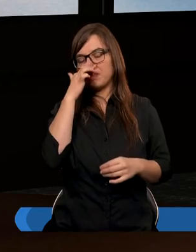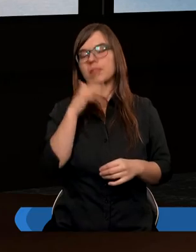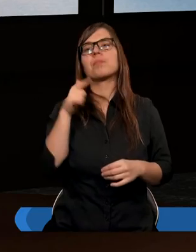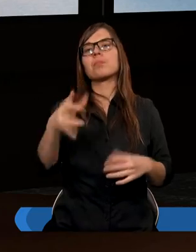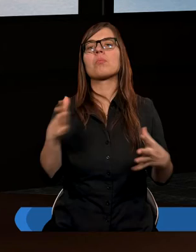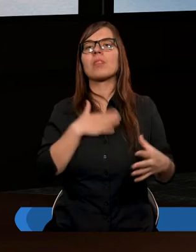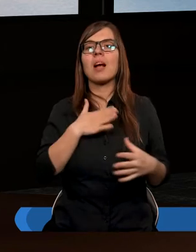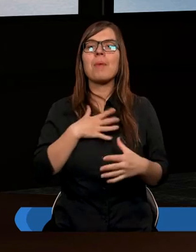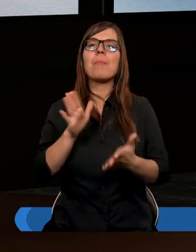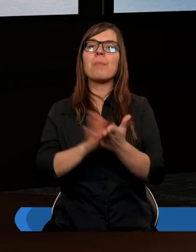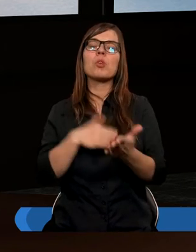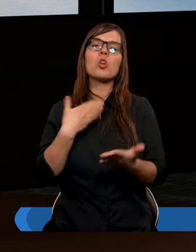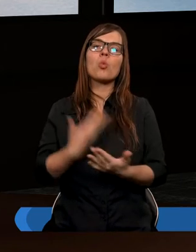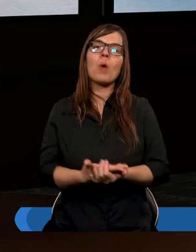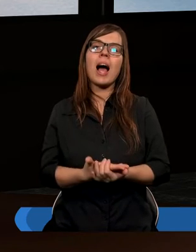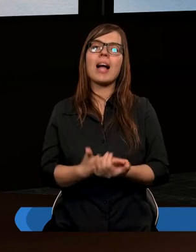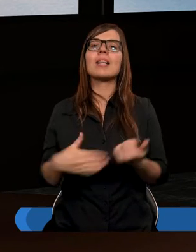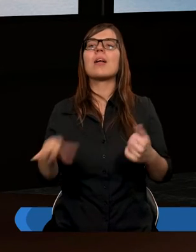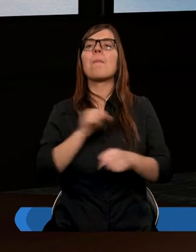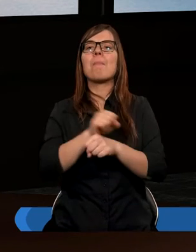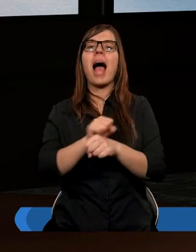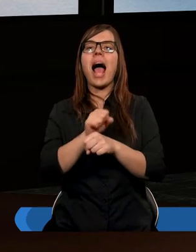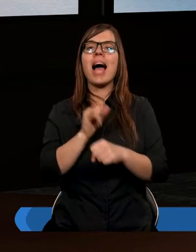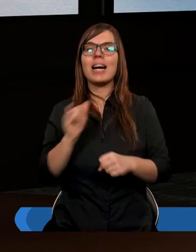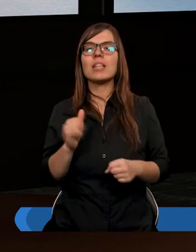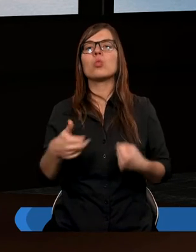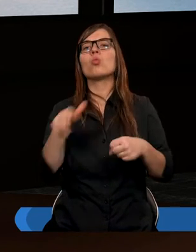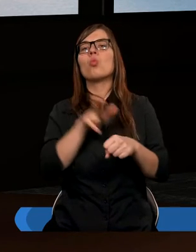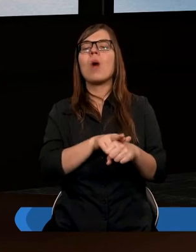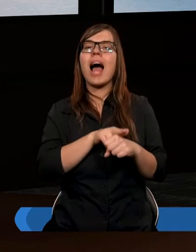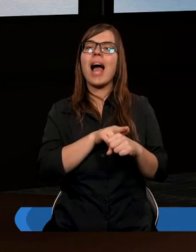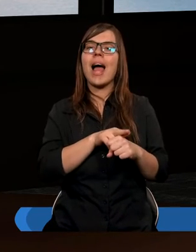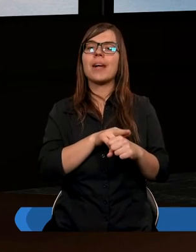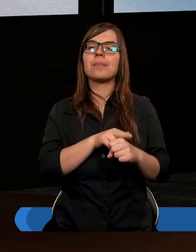Tutaj mamy przykład Marii, która